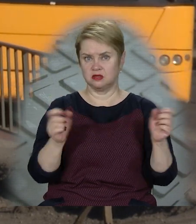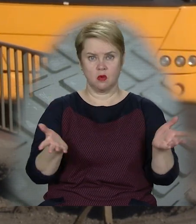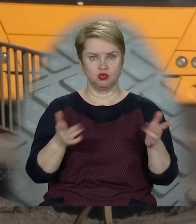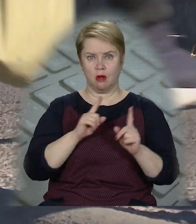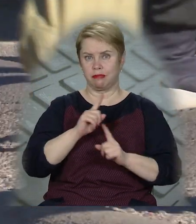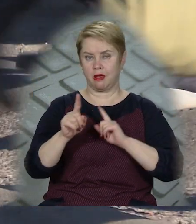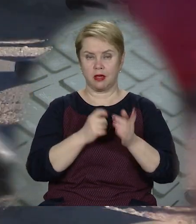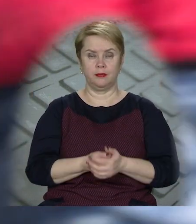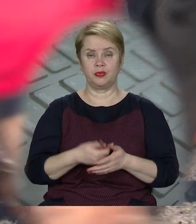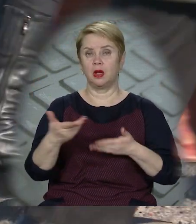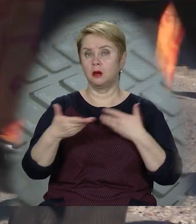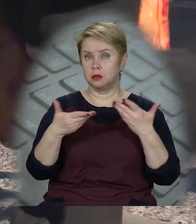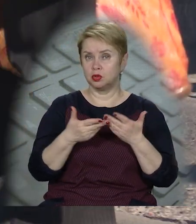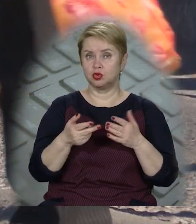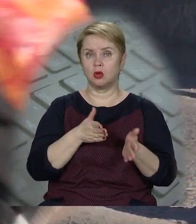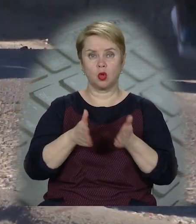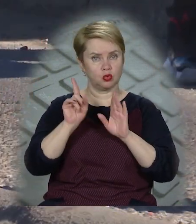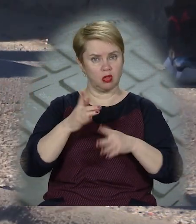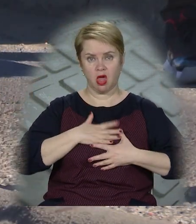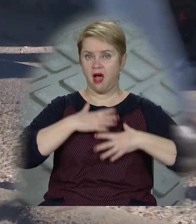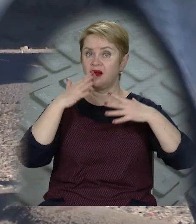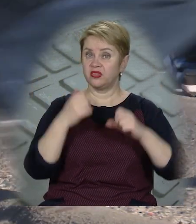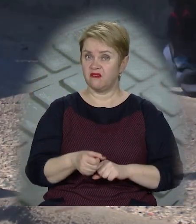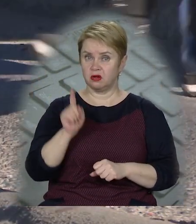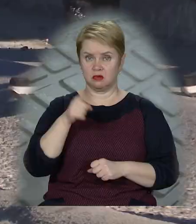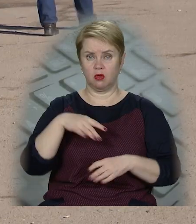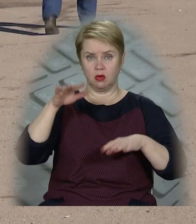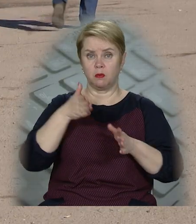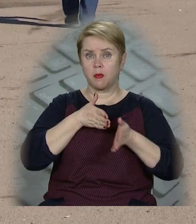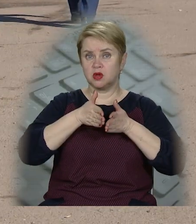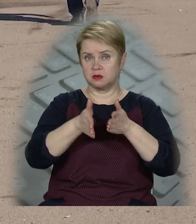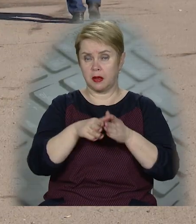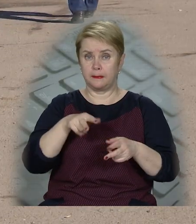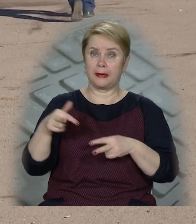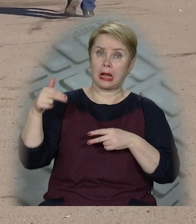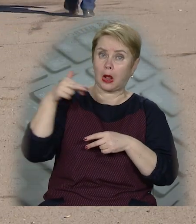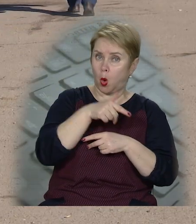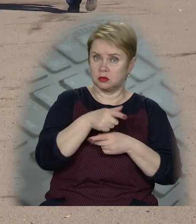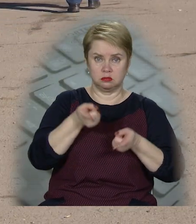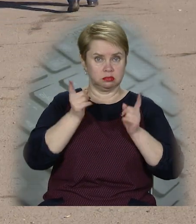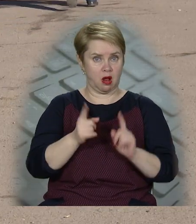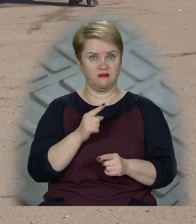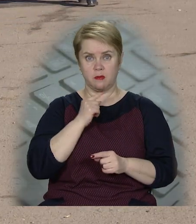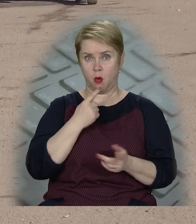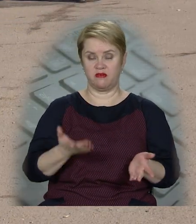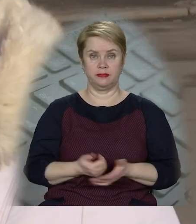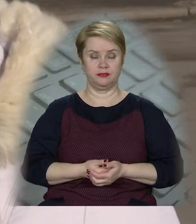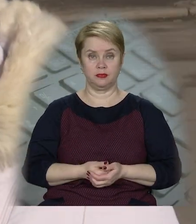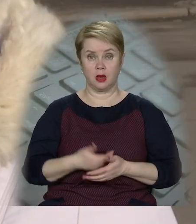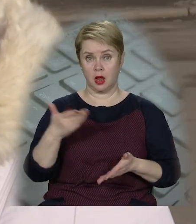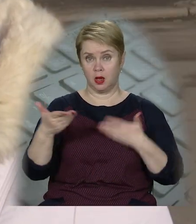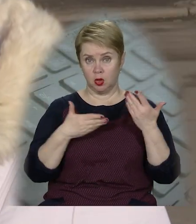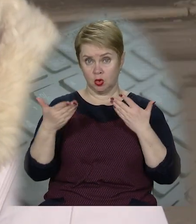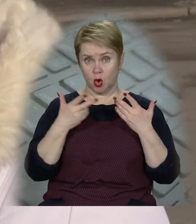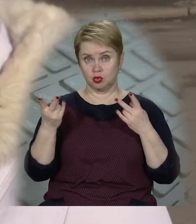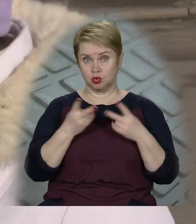проїхати. Пішоходи станом доріг теж невдоволені. Йти вздовж проспекту чи переходити його – справжнє випробування. Йдеш,